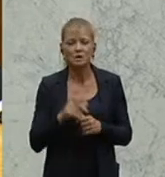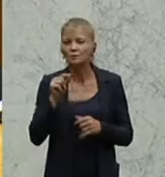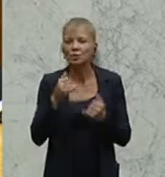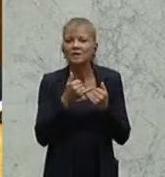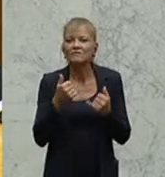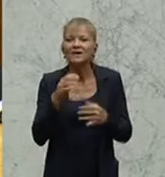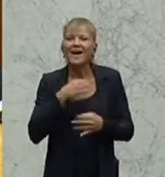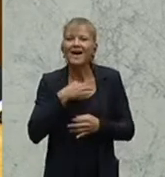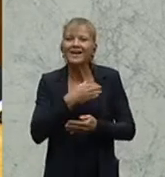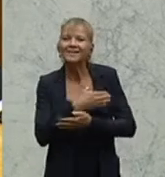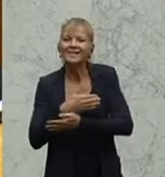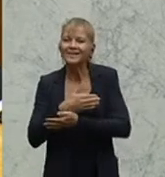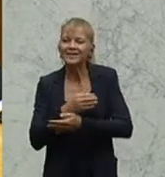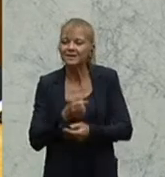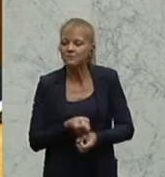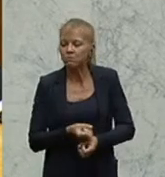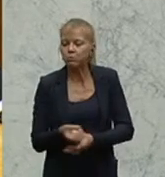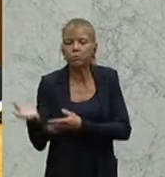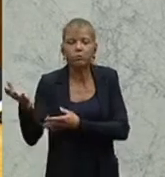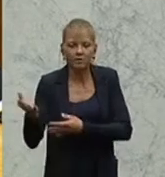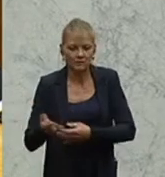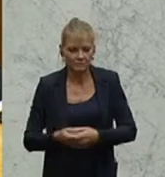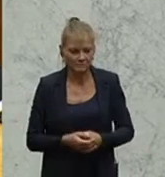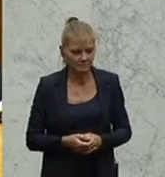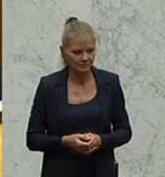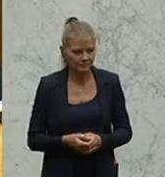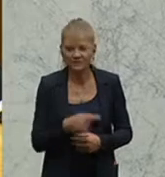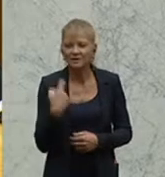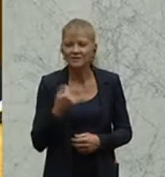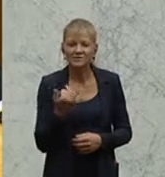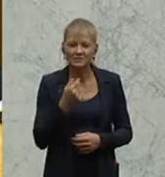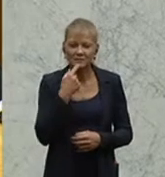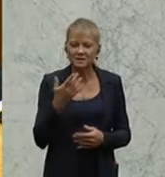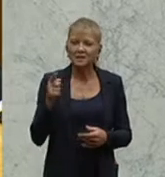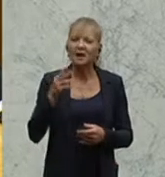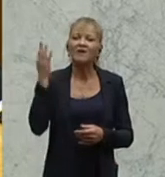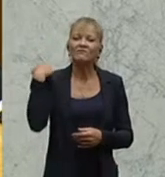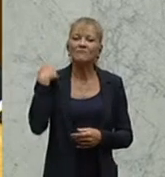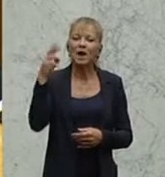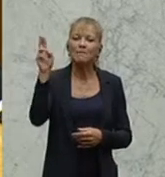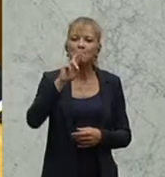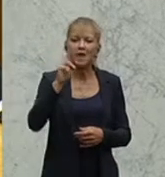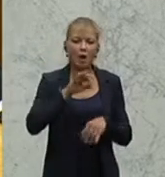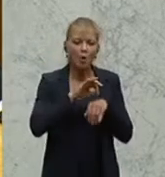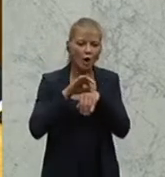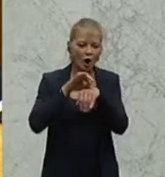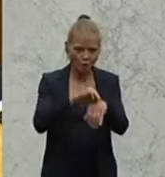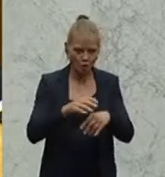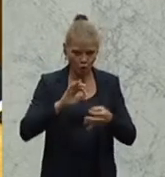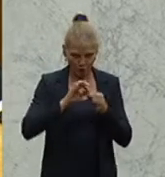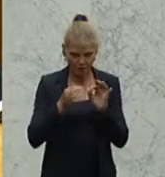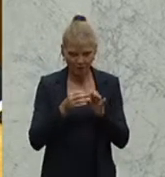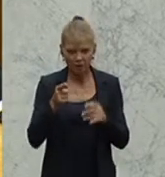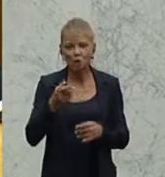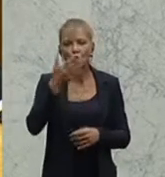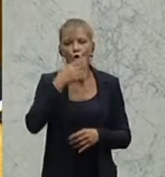betreiben. Wenn wir immer davon sprechen, dass unter der Blauen Führung in Kärnten der größte Finanzskandal, nämlich die Hypo